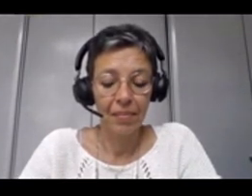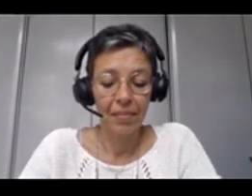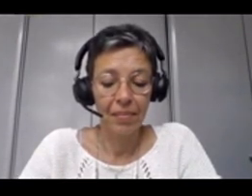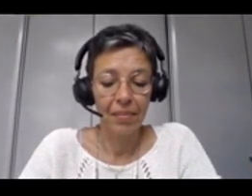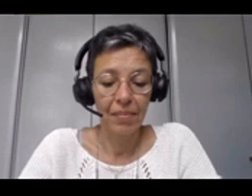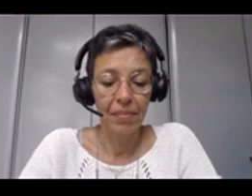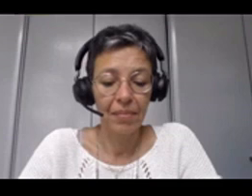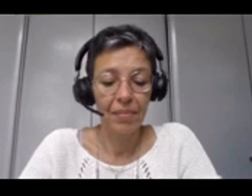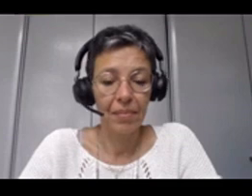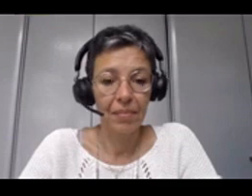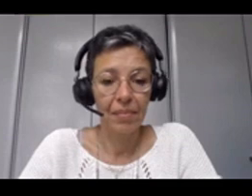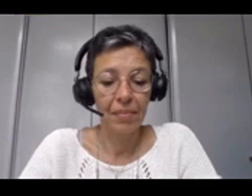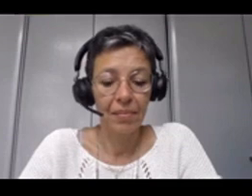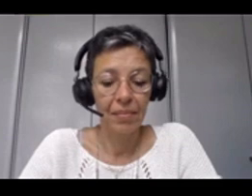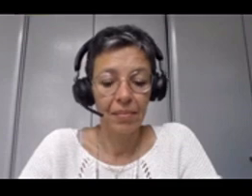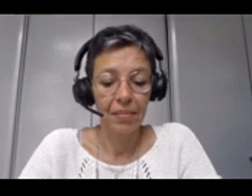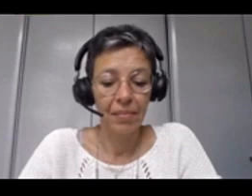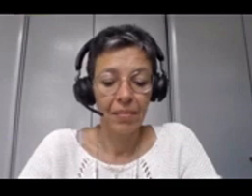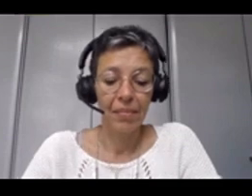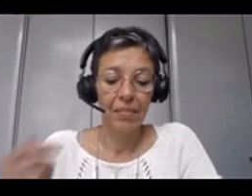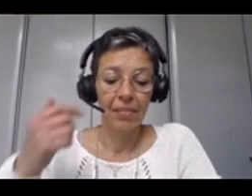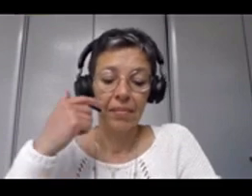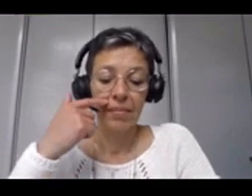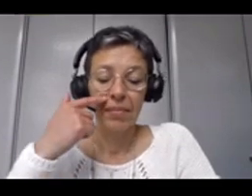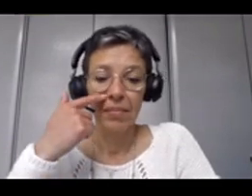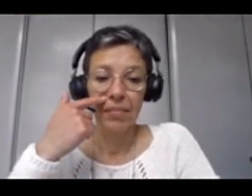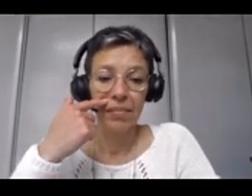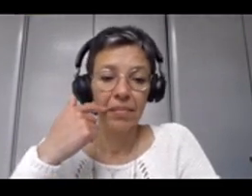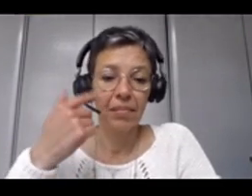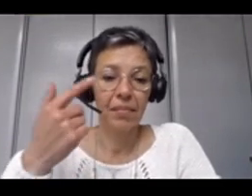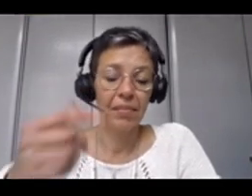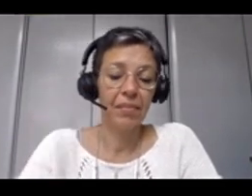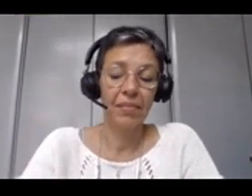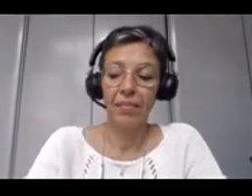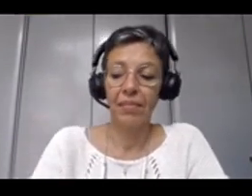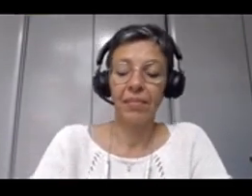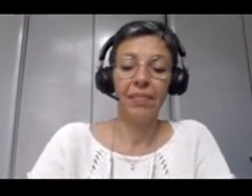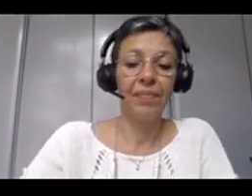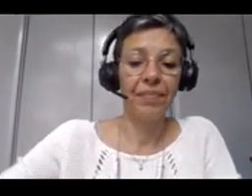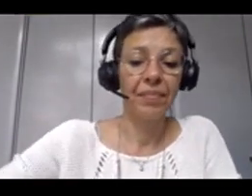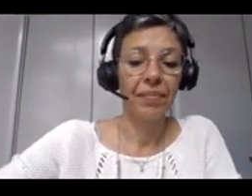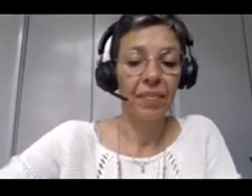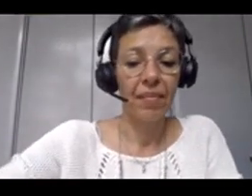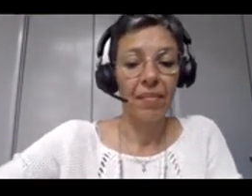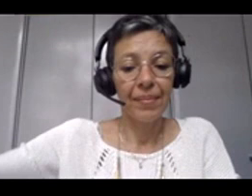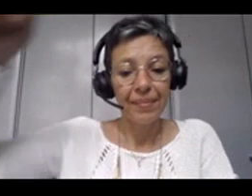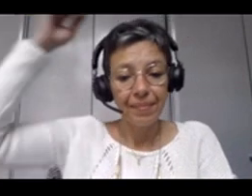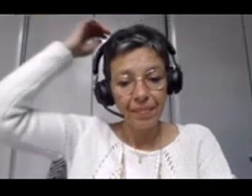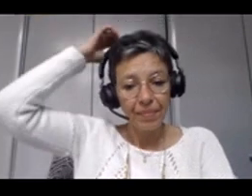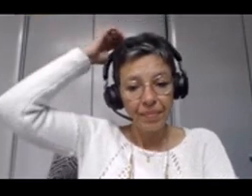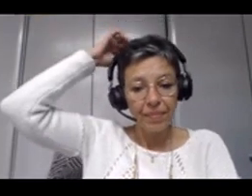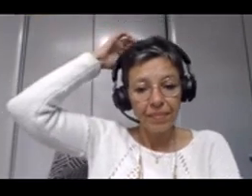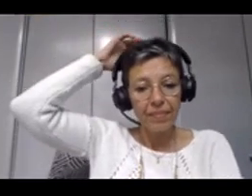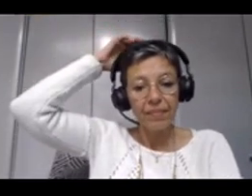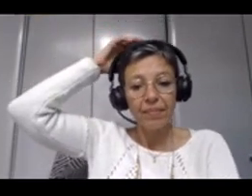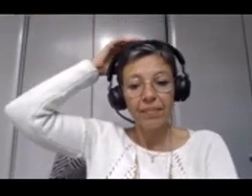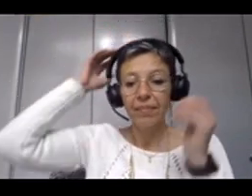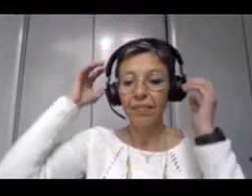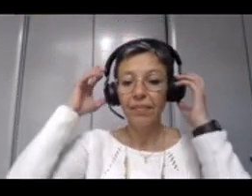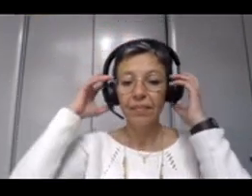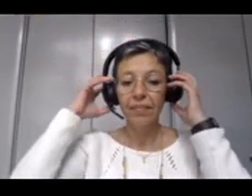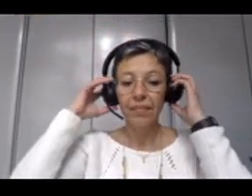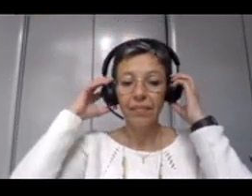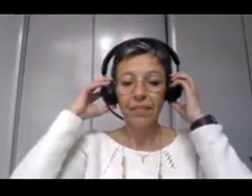collaborative d'informations, la partie 7 sur la livraison et la partie 8, clôture du projet, qui se déroulent de cette même façon avec une liste de tâches à